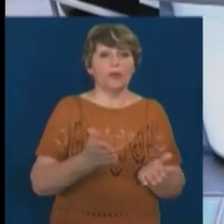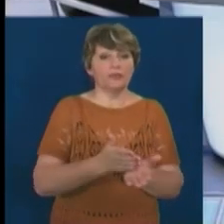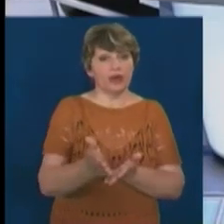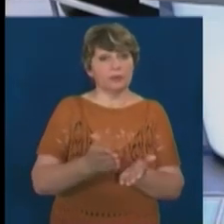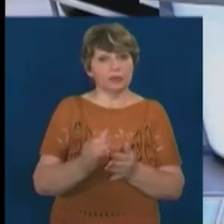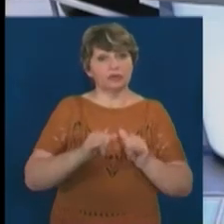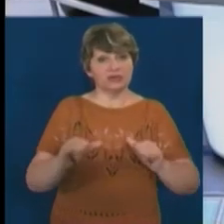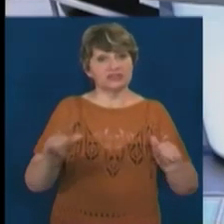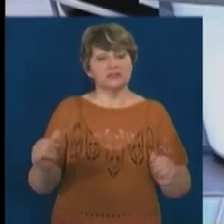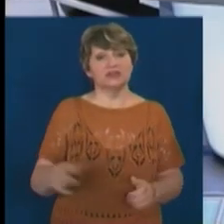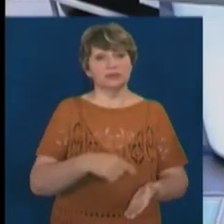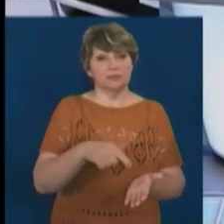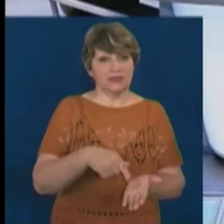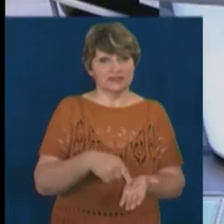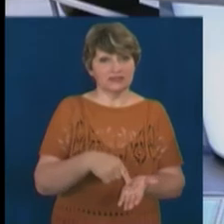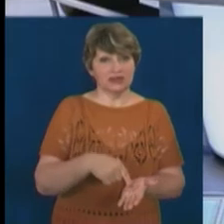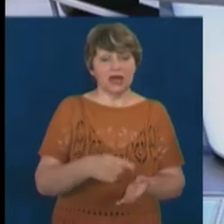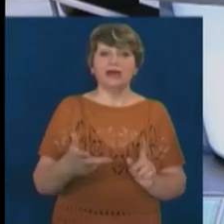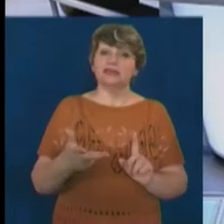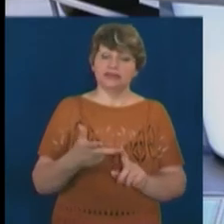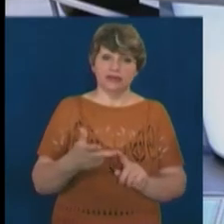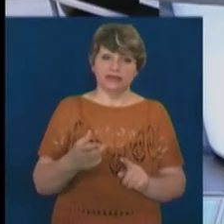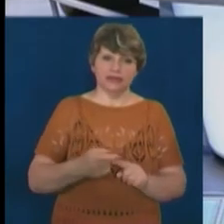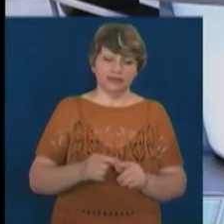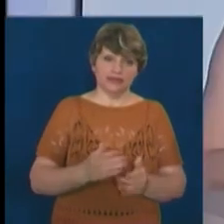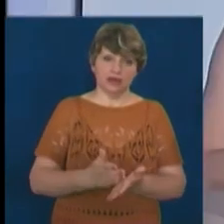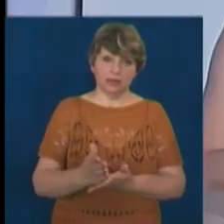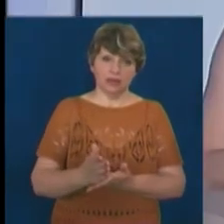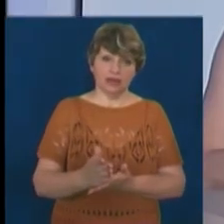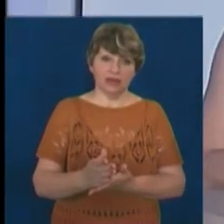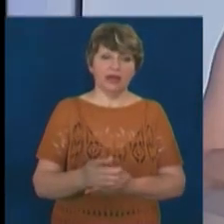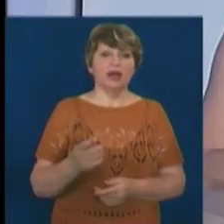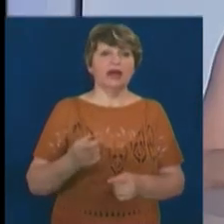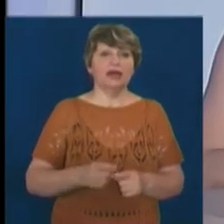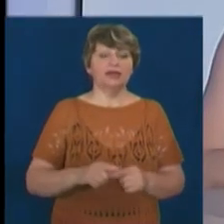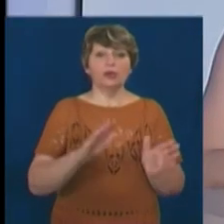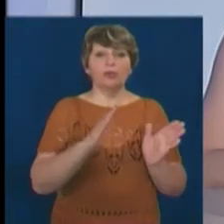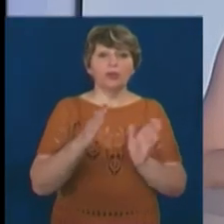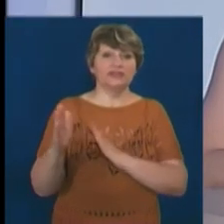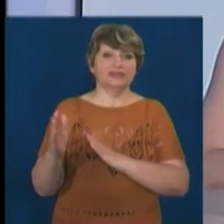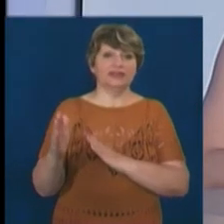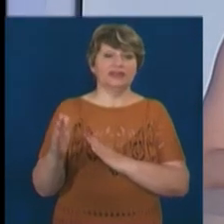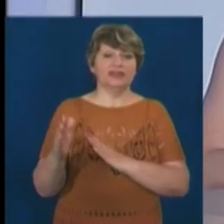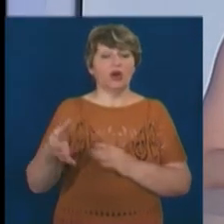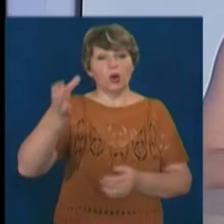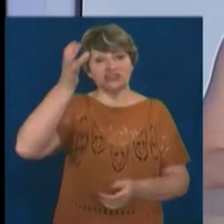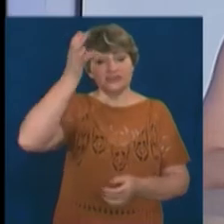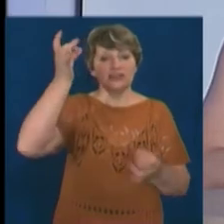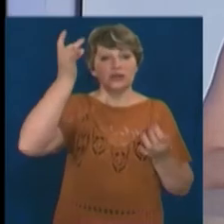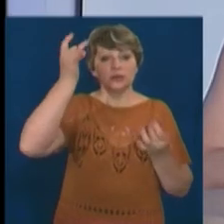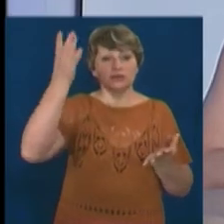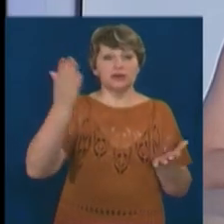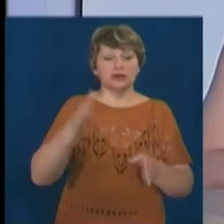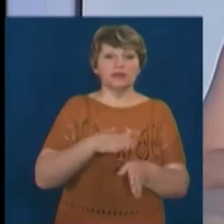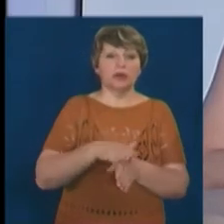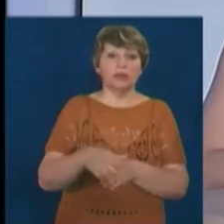наше місто. І третє – власне, такий подієвий напрямок, це ті івенти, події, освітні, культурні, які наповнюють